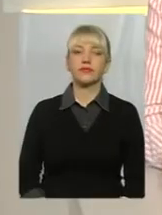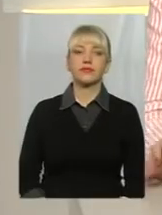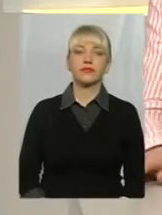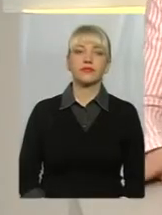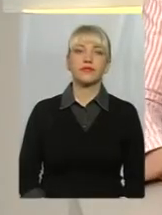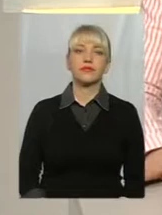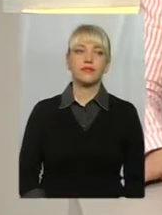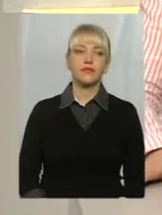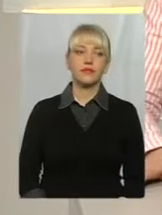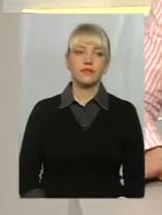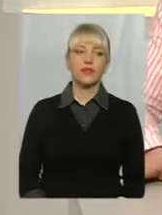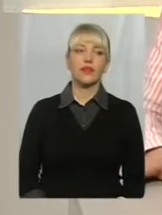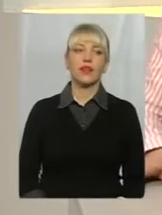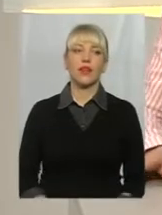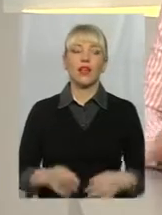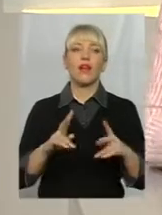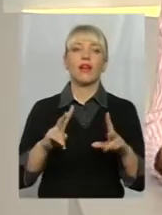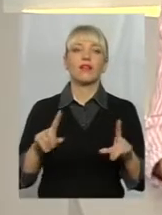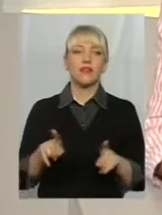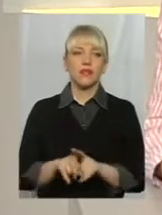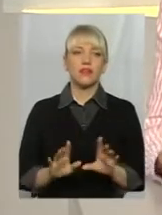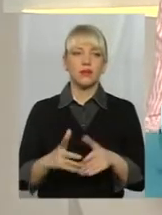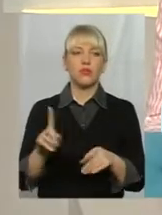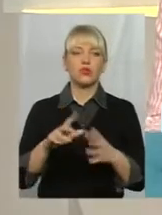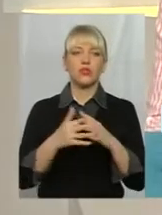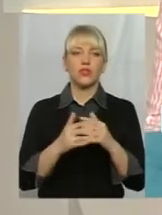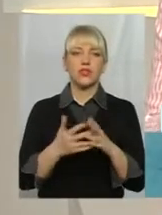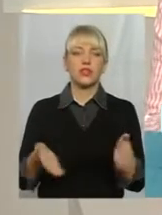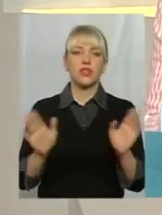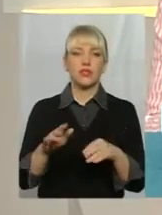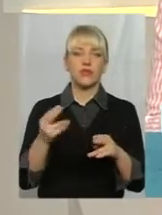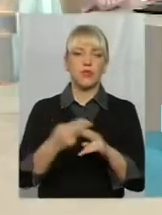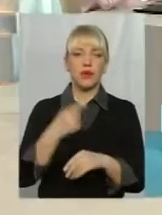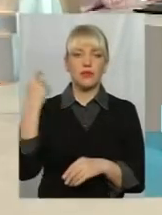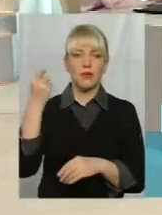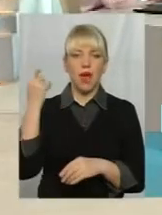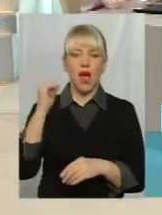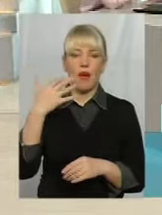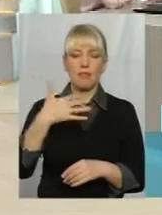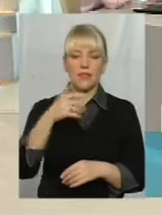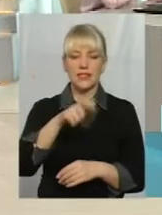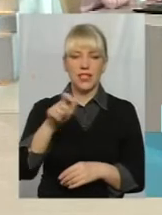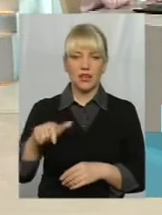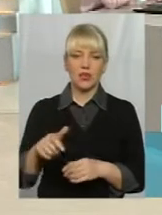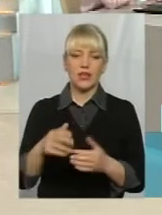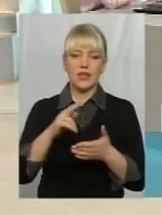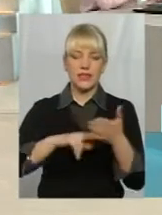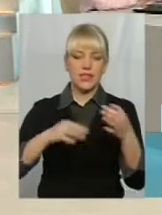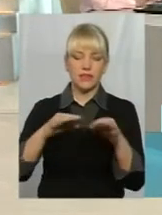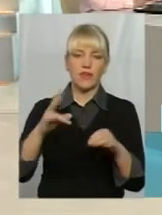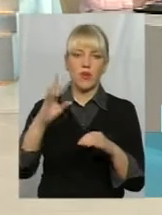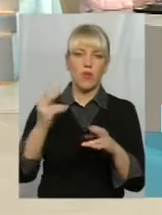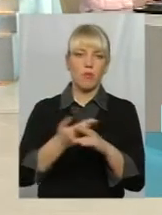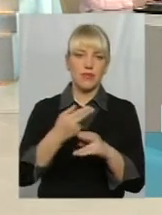Пане Василю, як так могло трапитись, що село залишилося без пасовища, а 50 паявиків з сертифікатами, але без паїв у